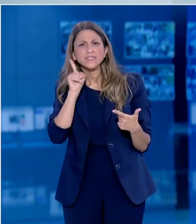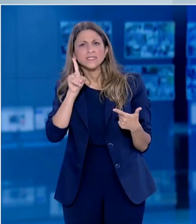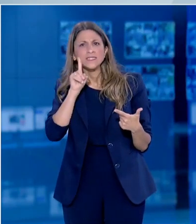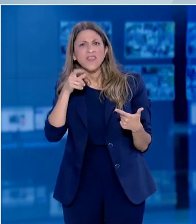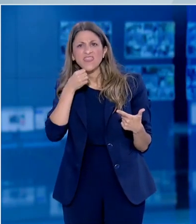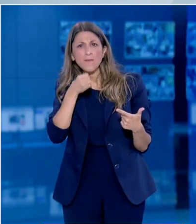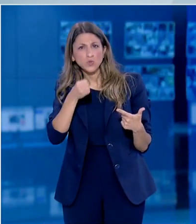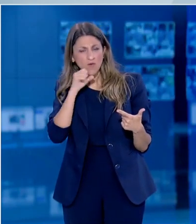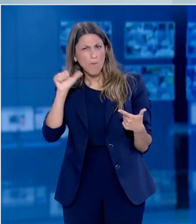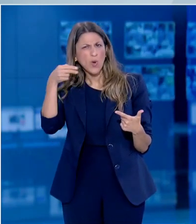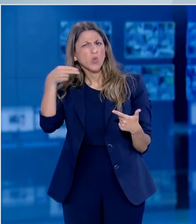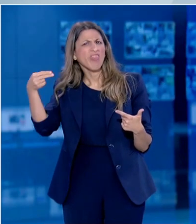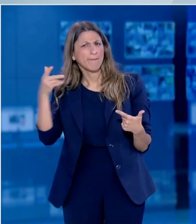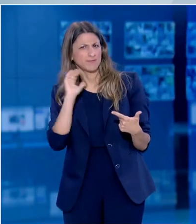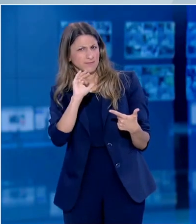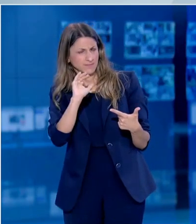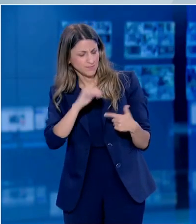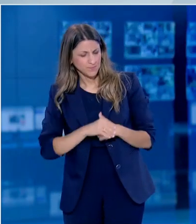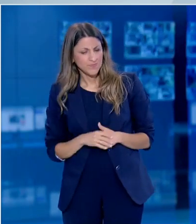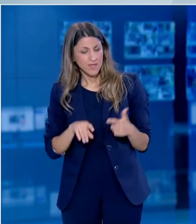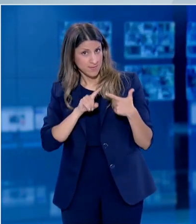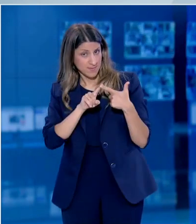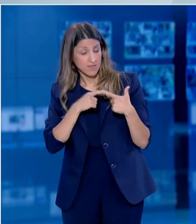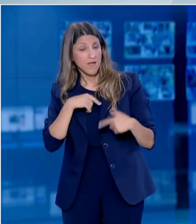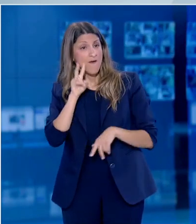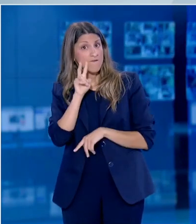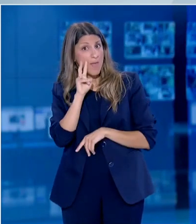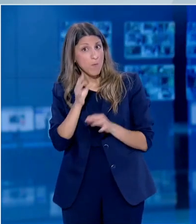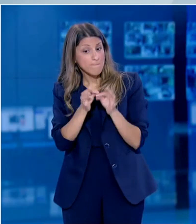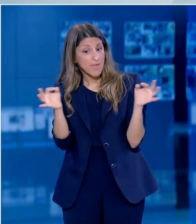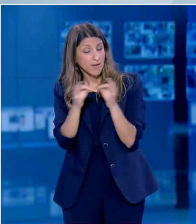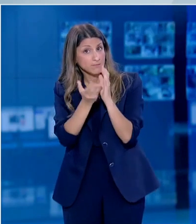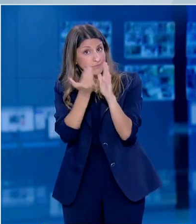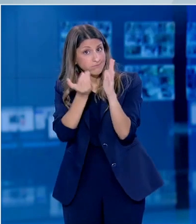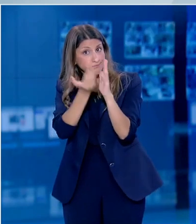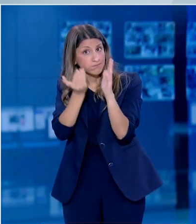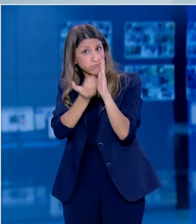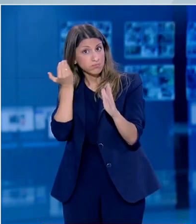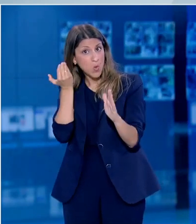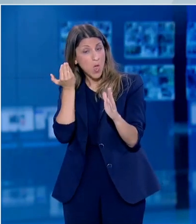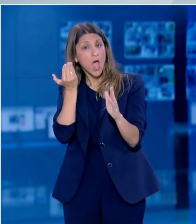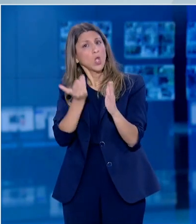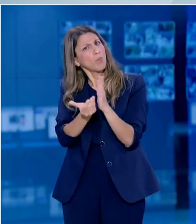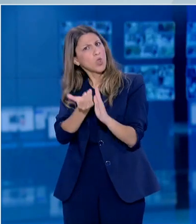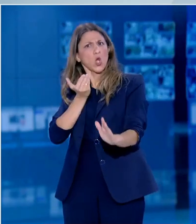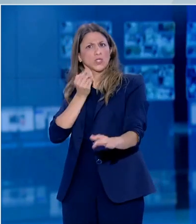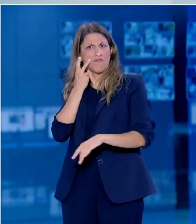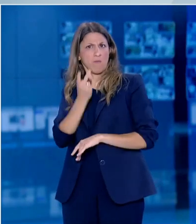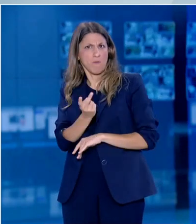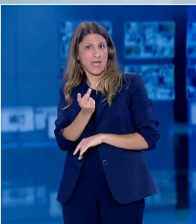θέμα και το πρώτο θέμα.gr. Κύριε Καθηγητά, βλέπουμε πως εισηγείστε άρση μέτρων και σε κάποιες περιπτώσεις νωρίτερα από το αρχικό χρονοδιάγραμμα.